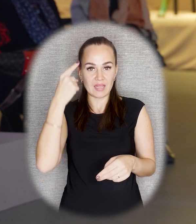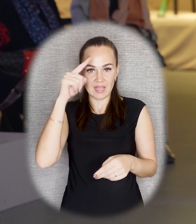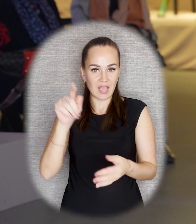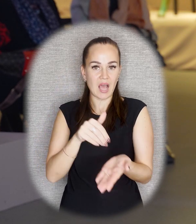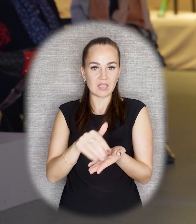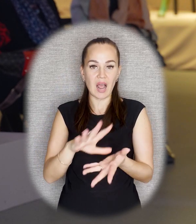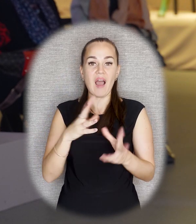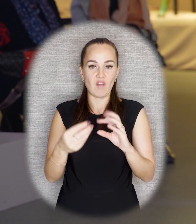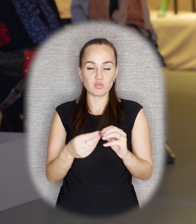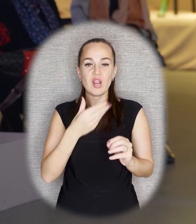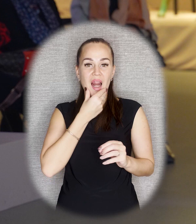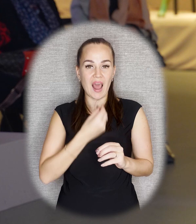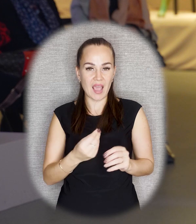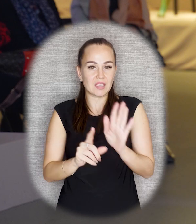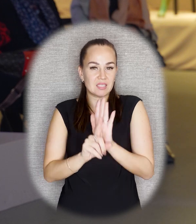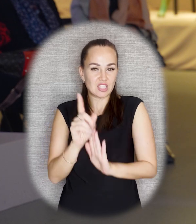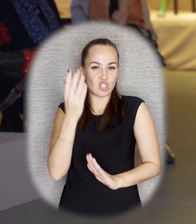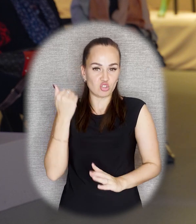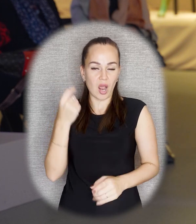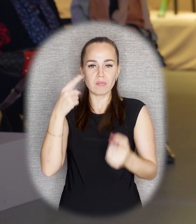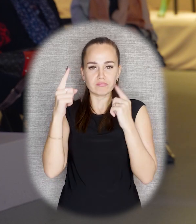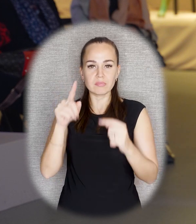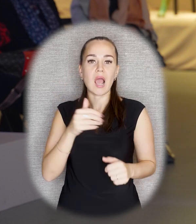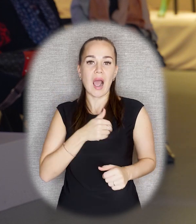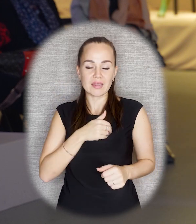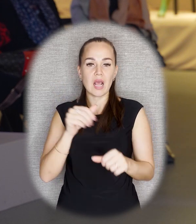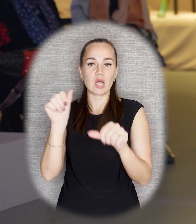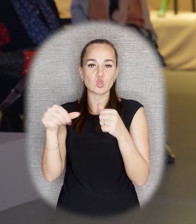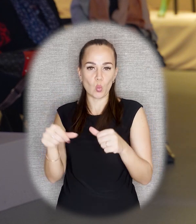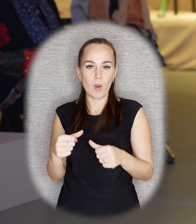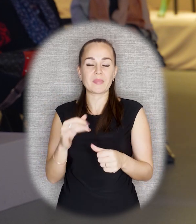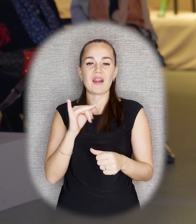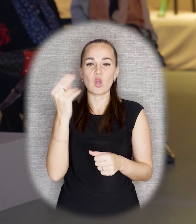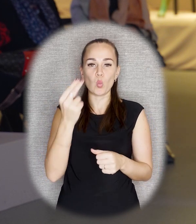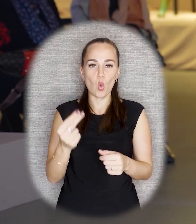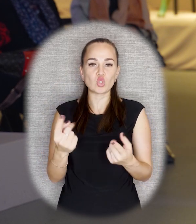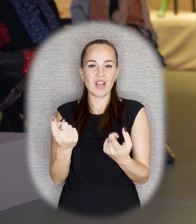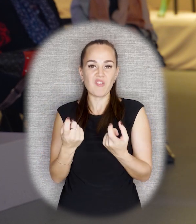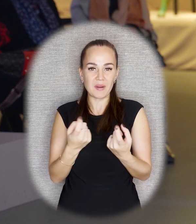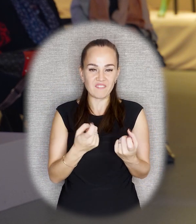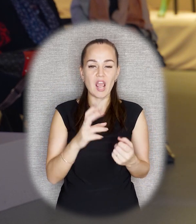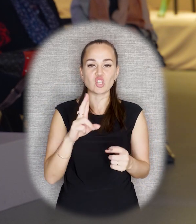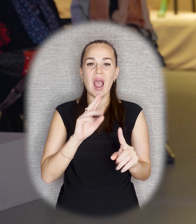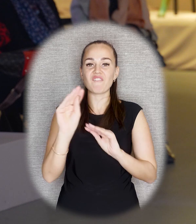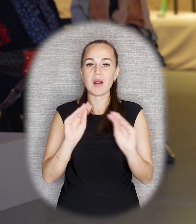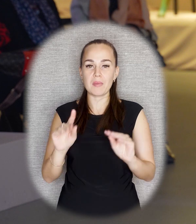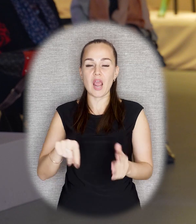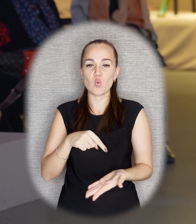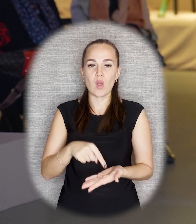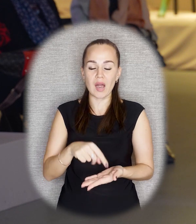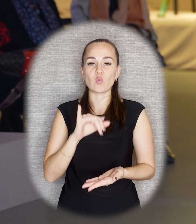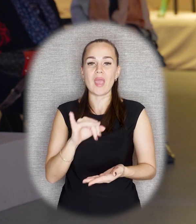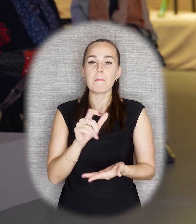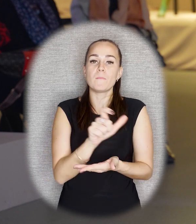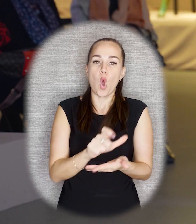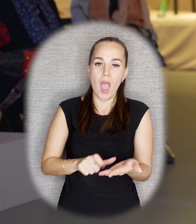Ленин как раз фантазировал, что надо не только скульпторов и художников привлечь к оформлению городов, но и поэтов и писателей,